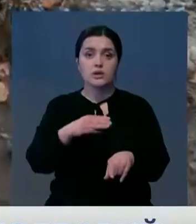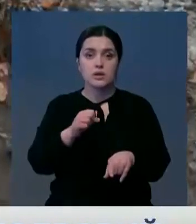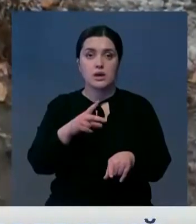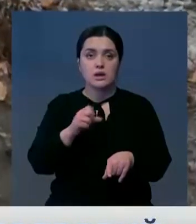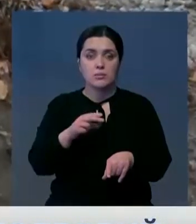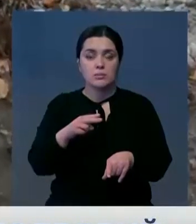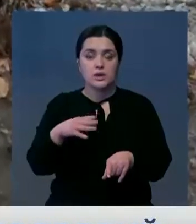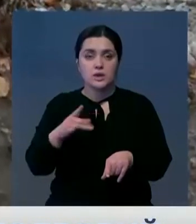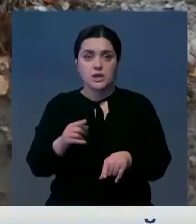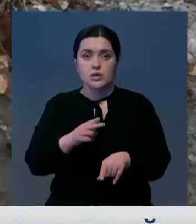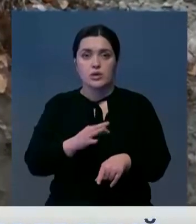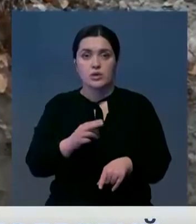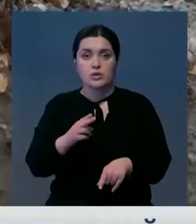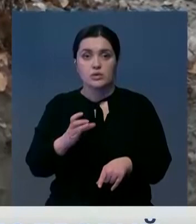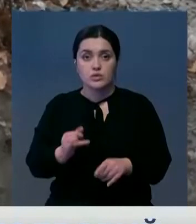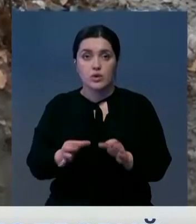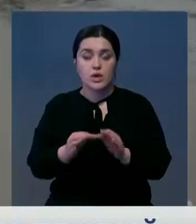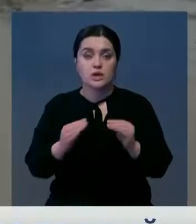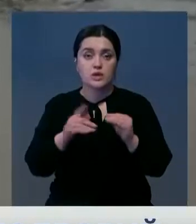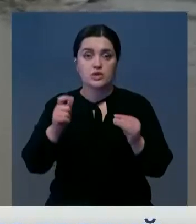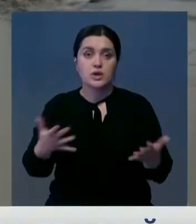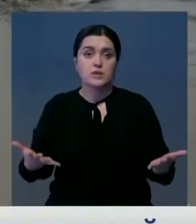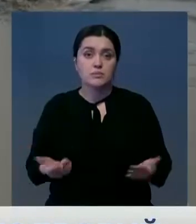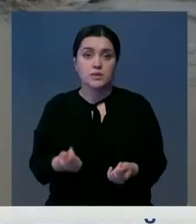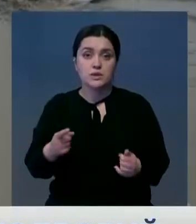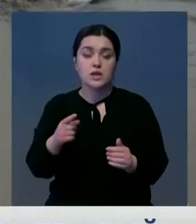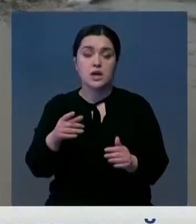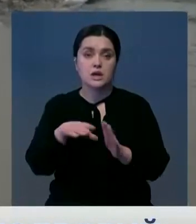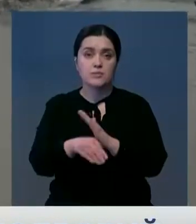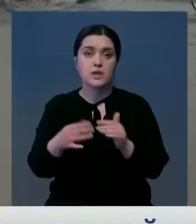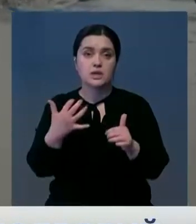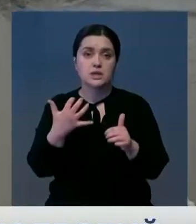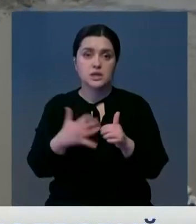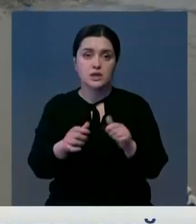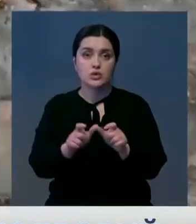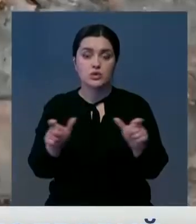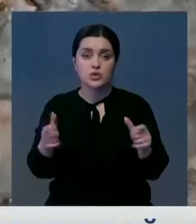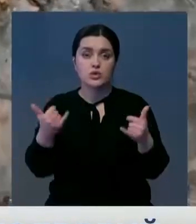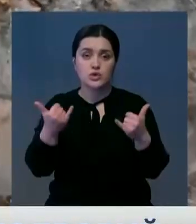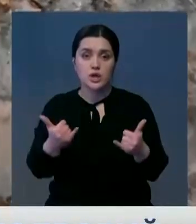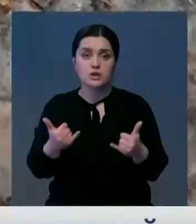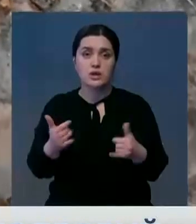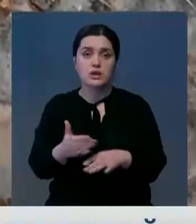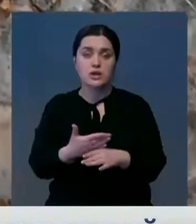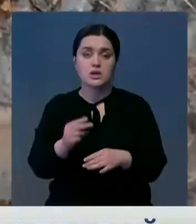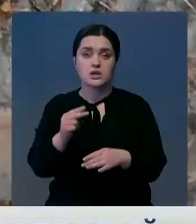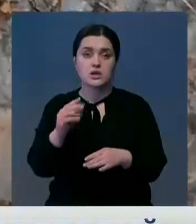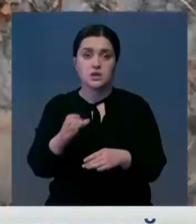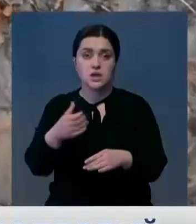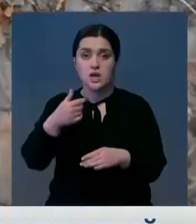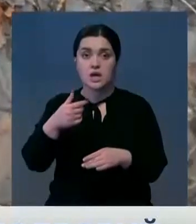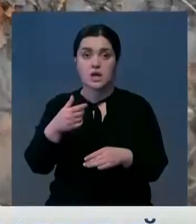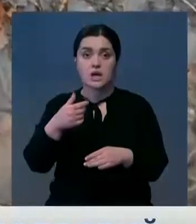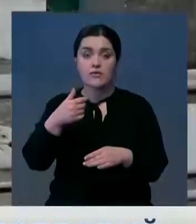Коксусского района. 10 человек эвакуированы спасателями, их разместили в средней школе, а сейчас на месте работают подразделения сил